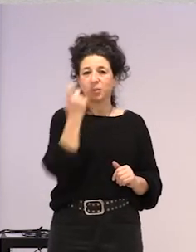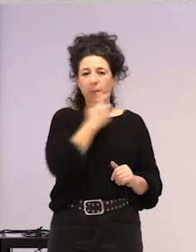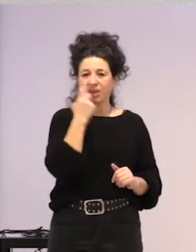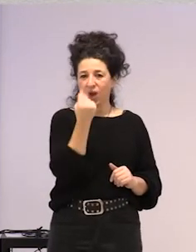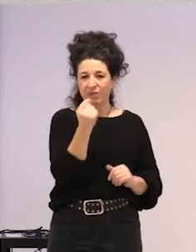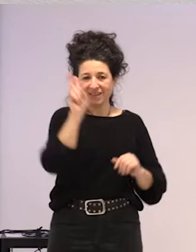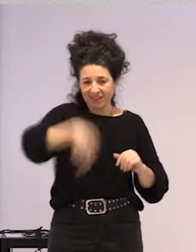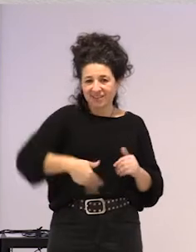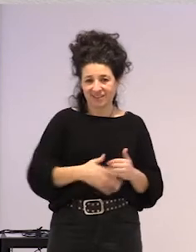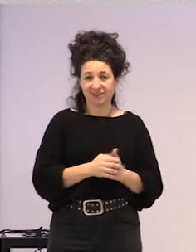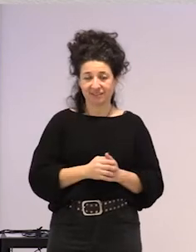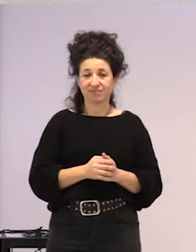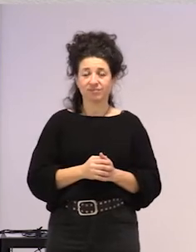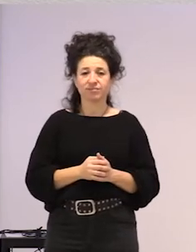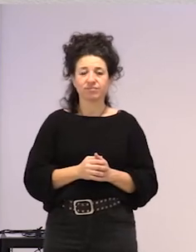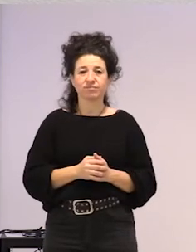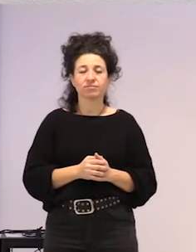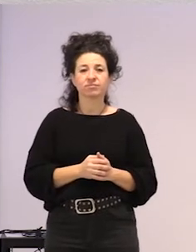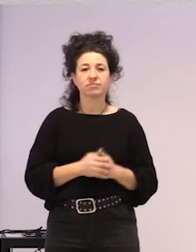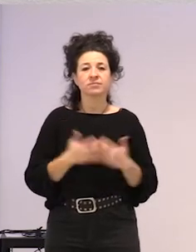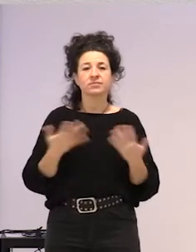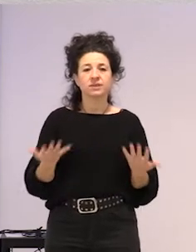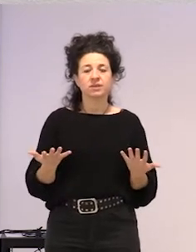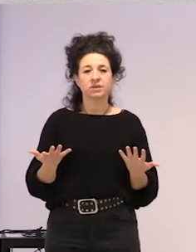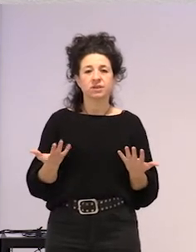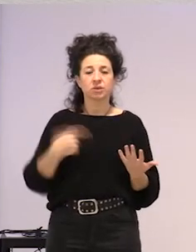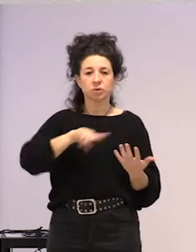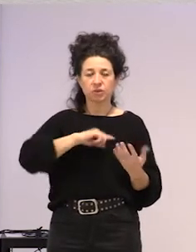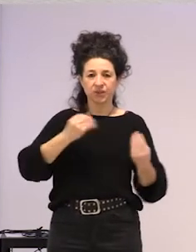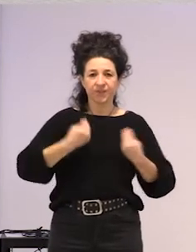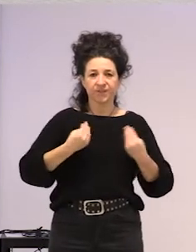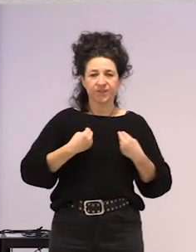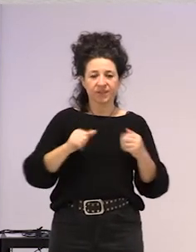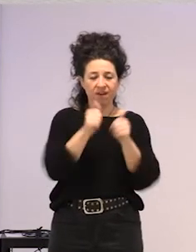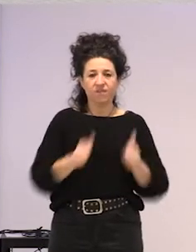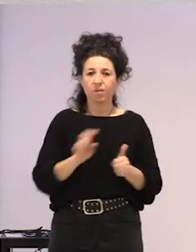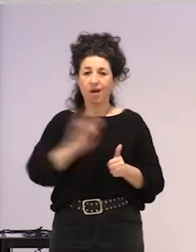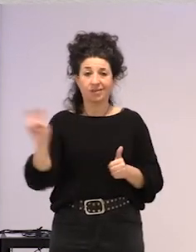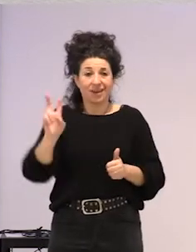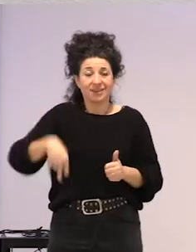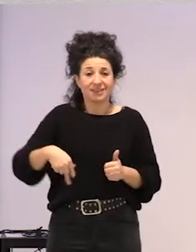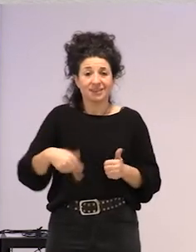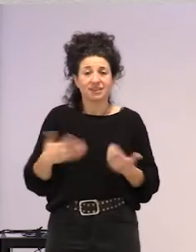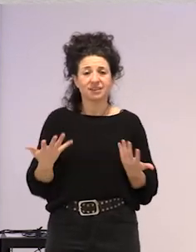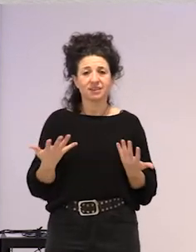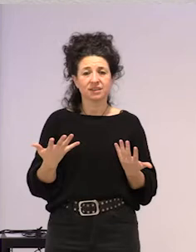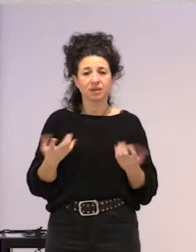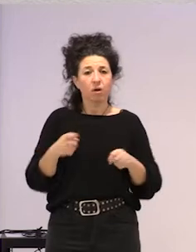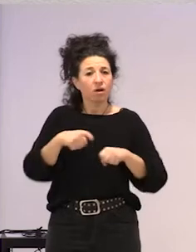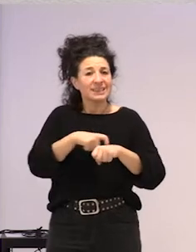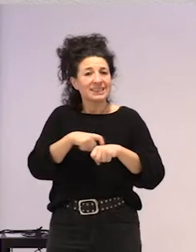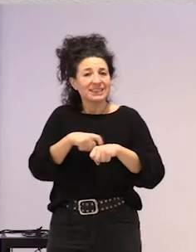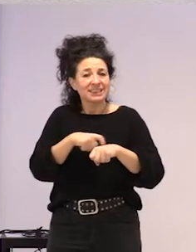ba, guk ditugun, gure bizitzak beste erabatekoak dira, eta izaeran